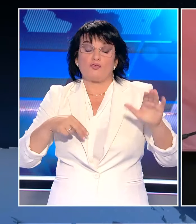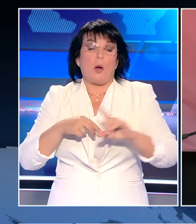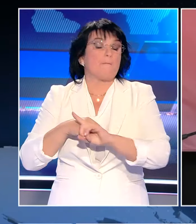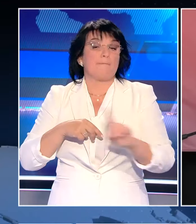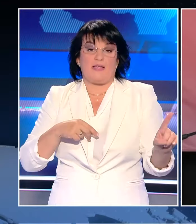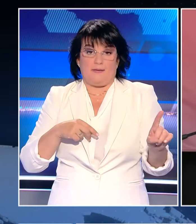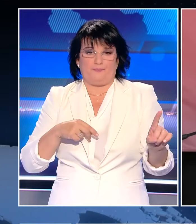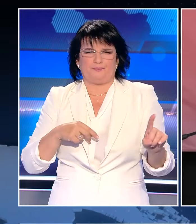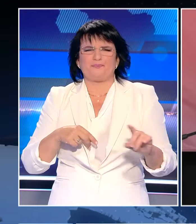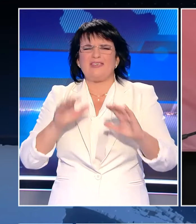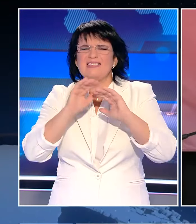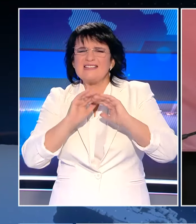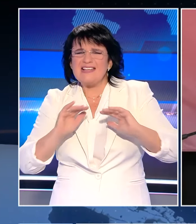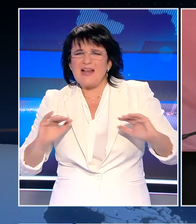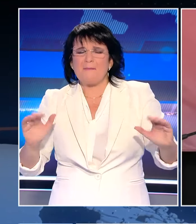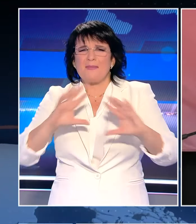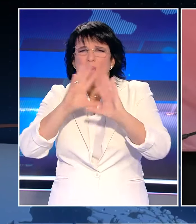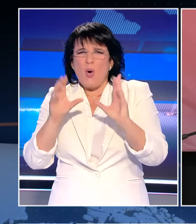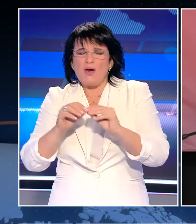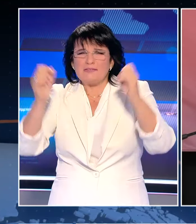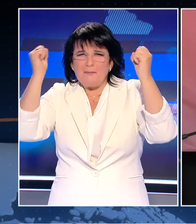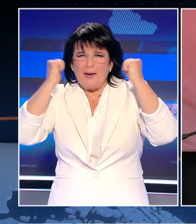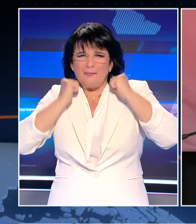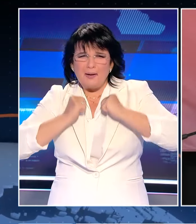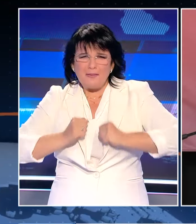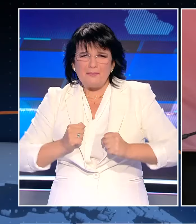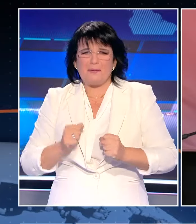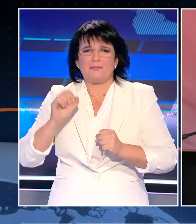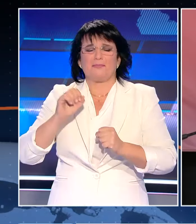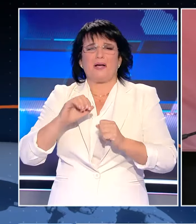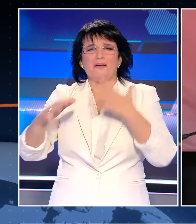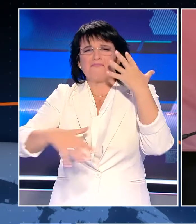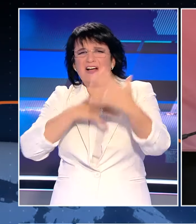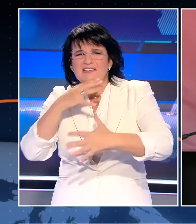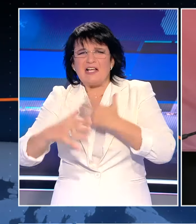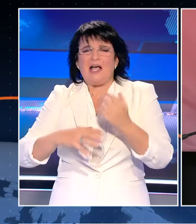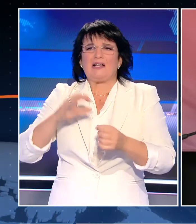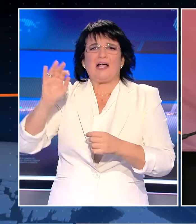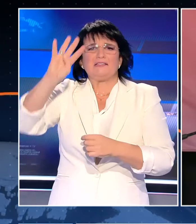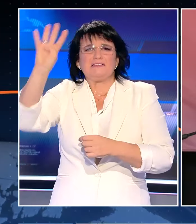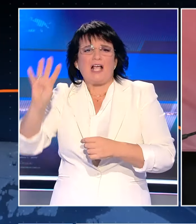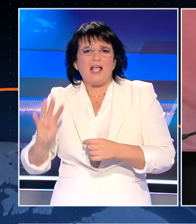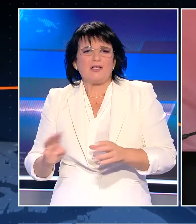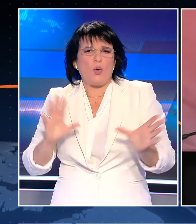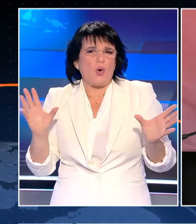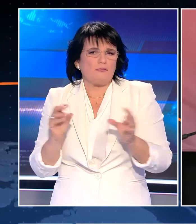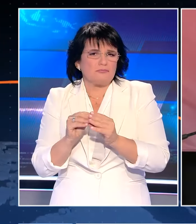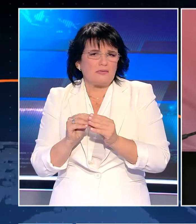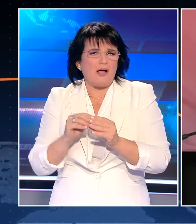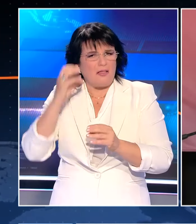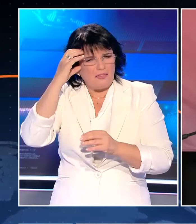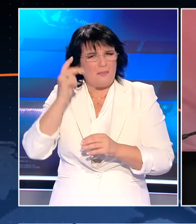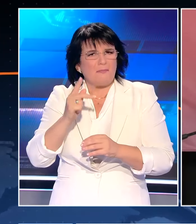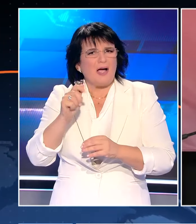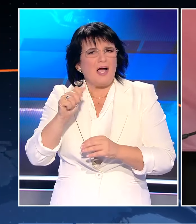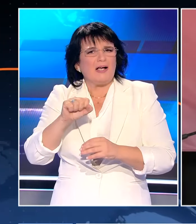περιήρεμον νερόν κουρελιάζουν κάθε τόσο τα επεισόδια στο Αιγαίο, όπως αυτό εδώ